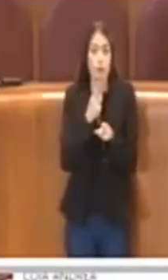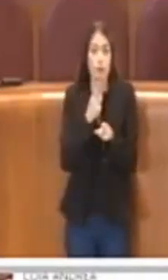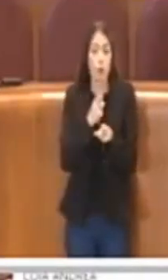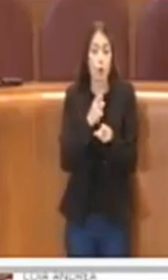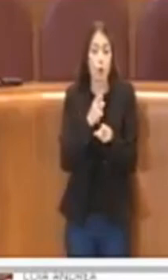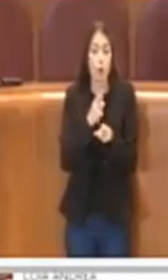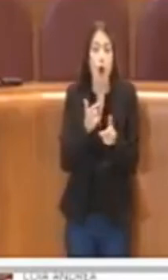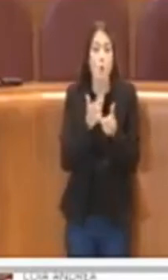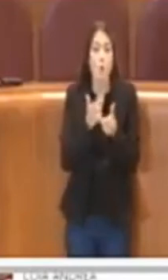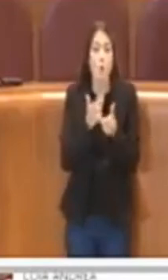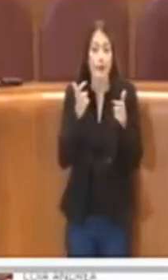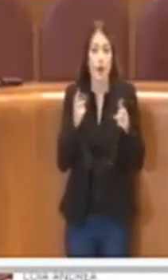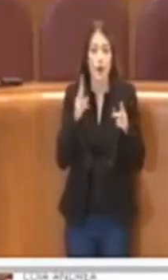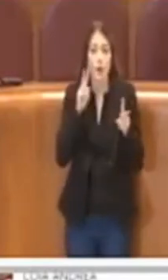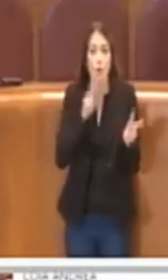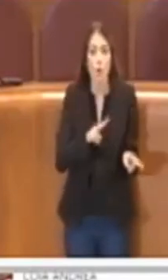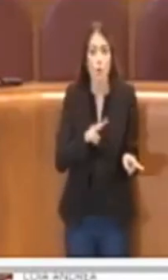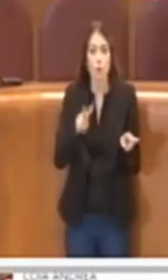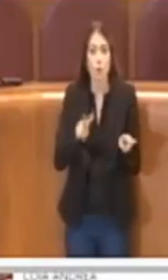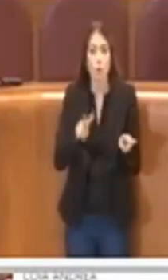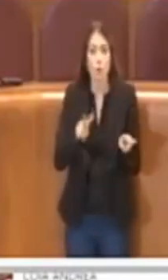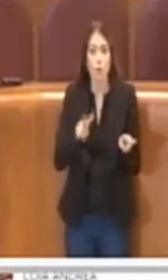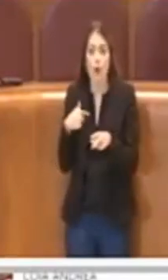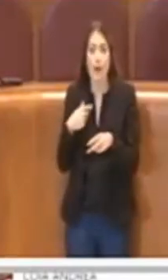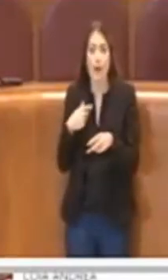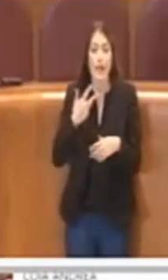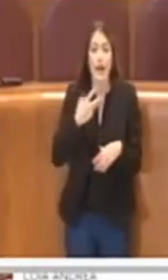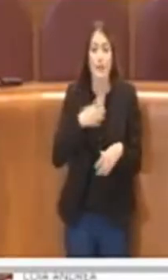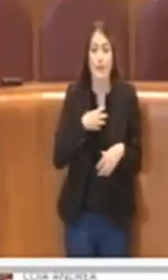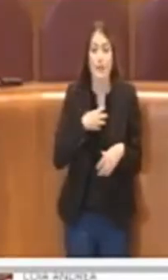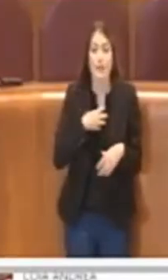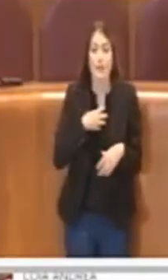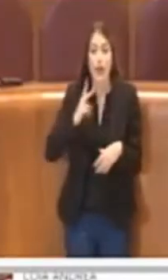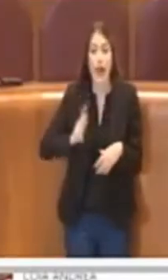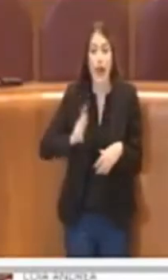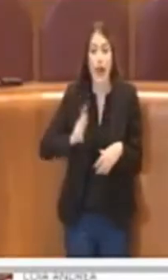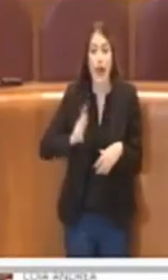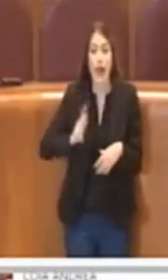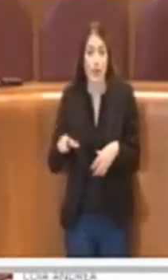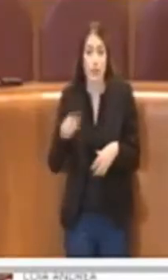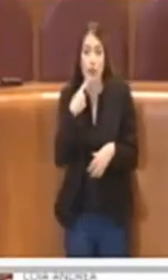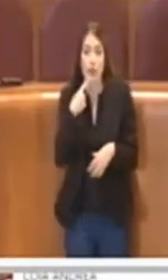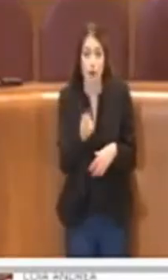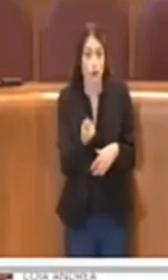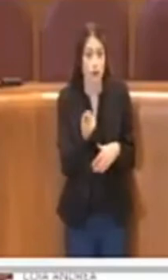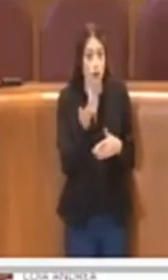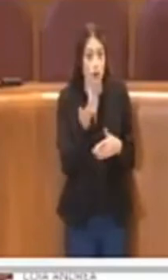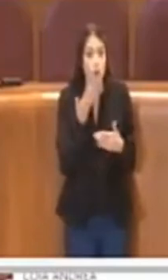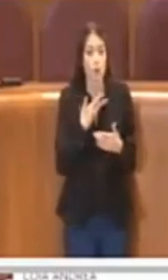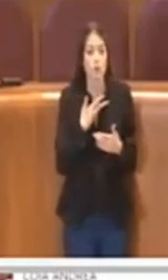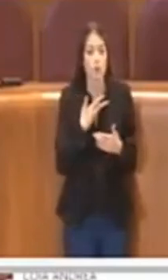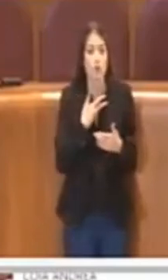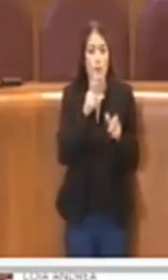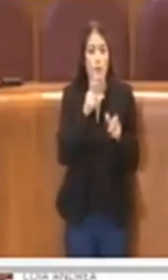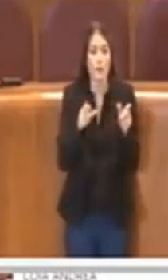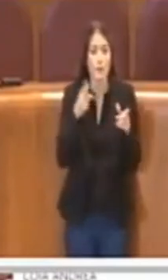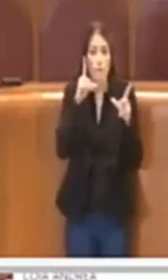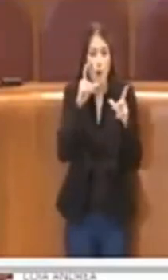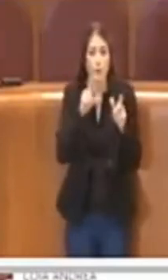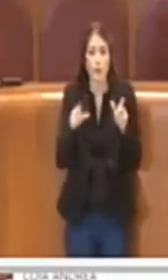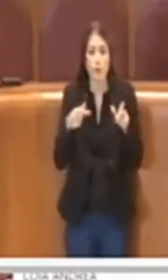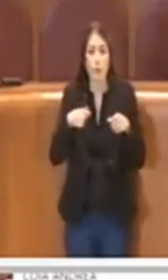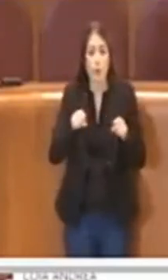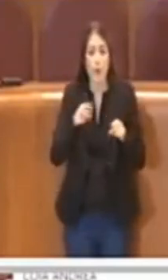correttamente indicato l'assessore calabrese, abbiamo visto foto di monopattini con due persone, addirittura